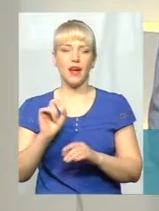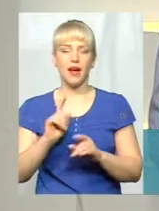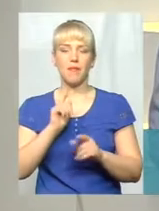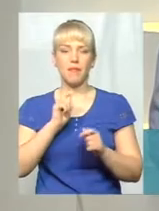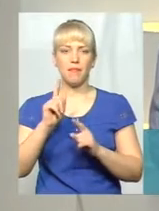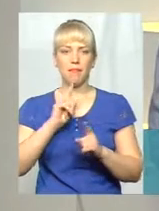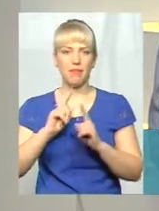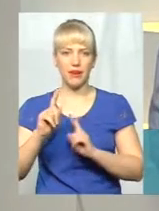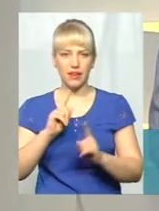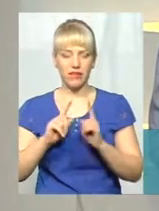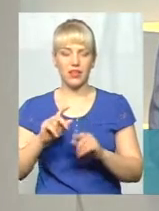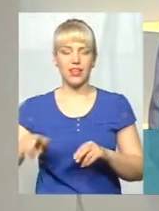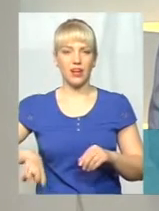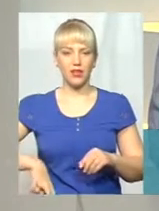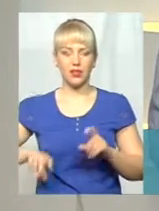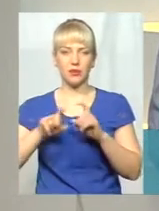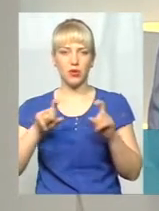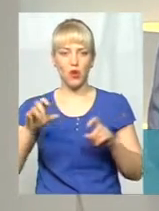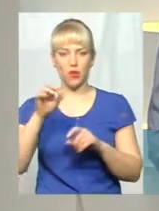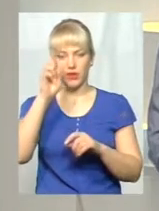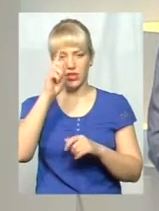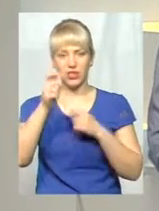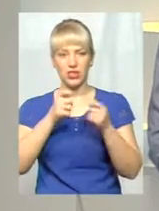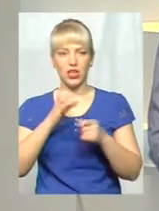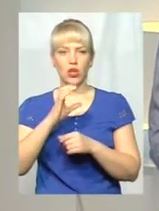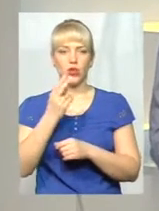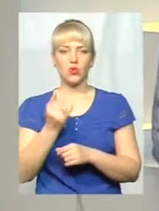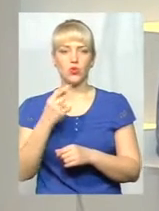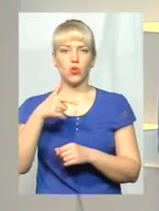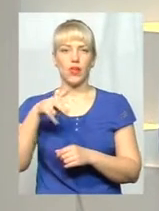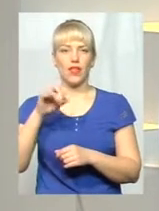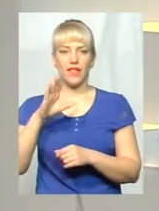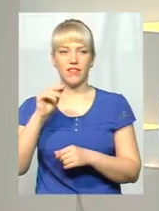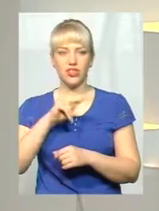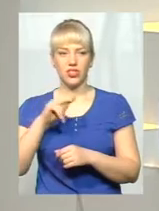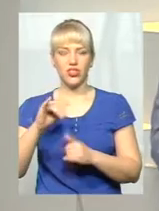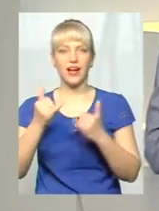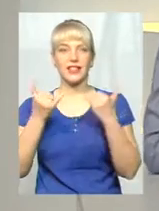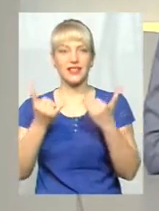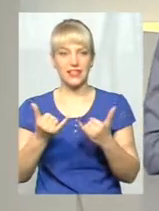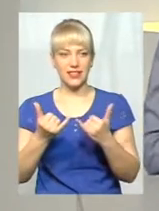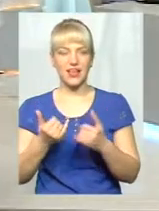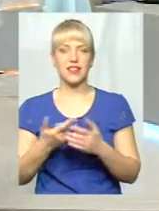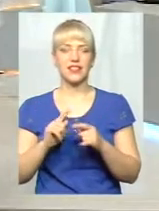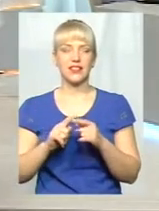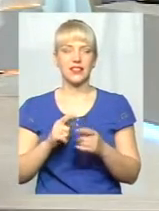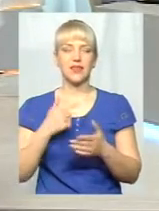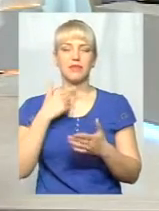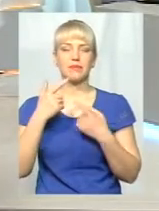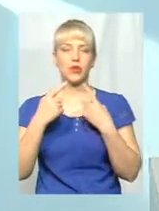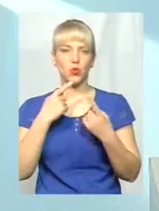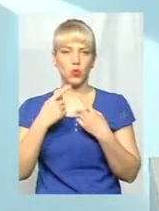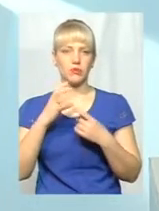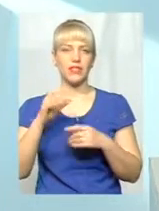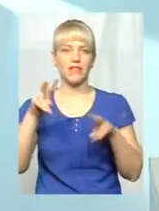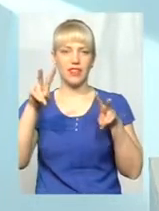охорони здоров'я облдержадміністрації Яків Цуглевич, а зараз із ним спілкуємось у темі дня. Вітаю